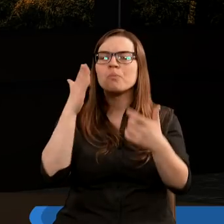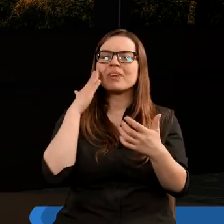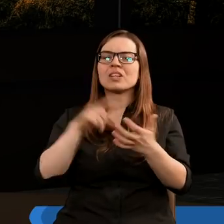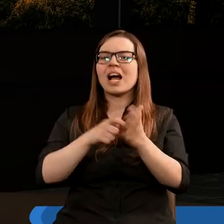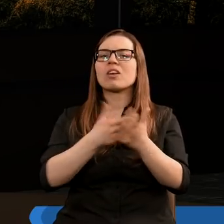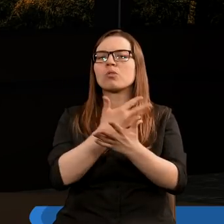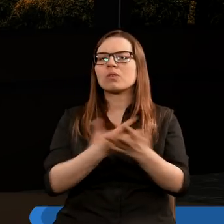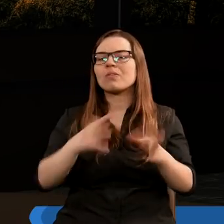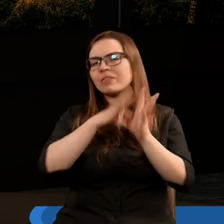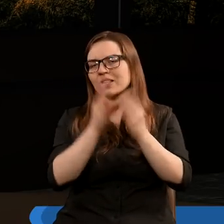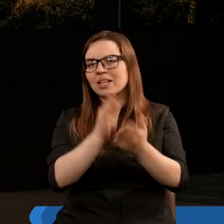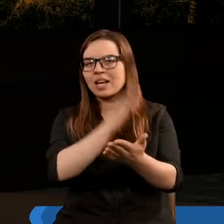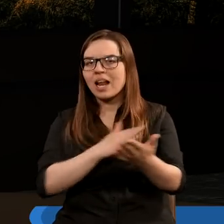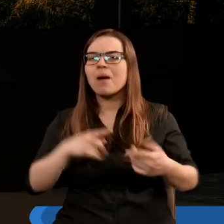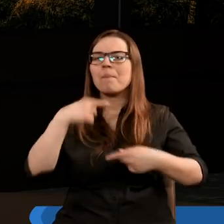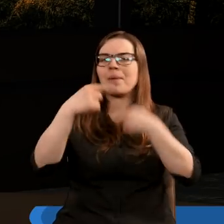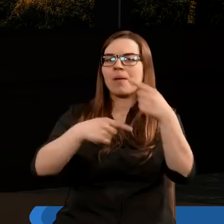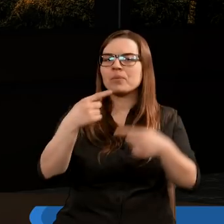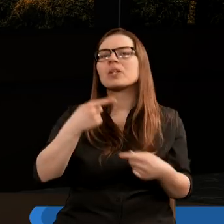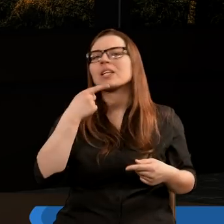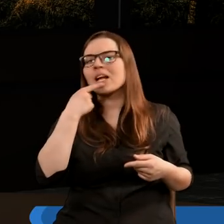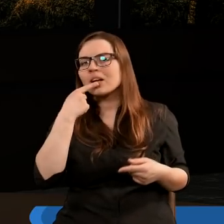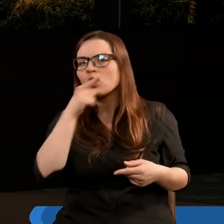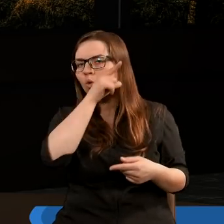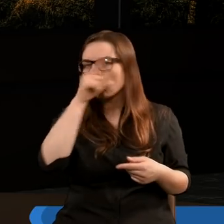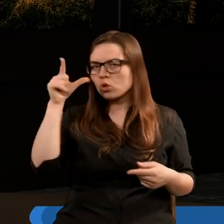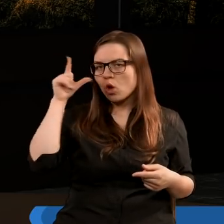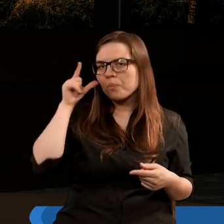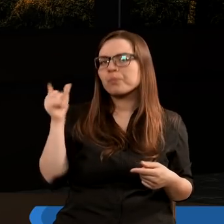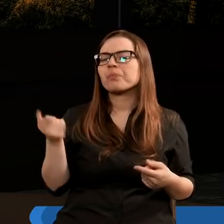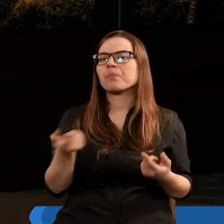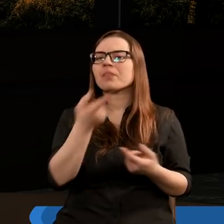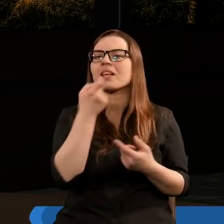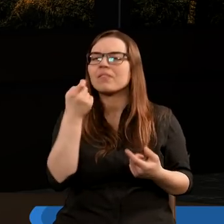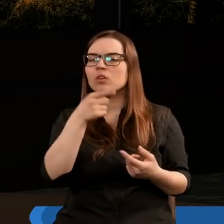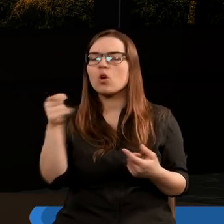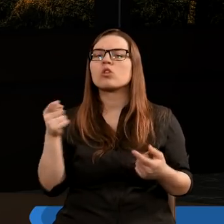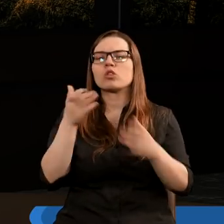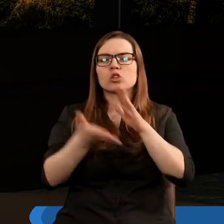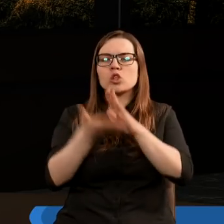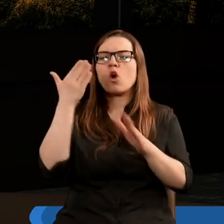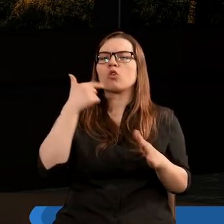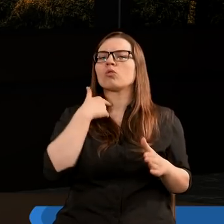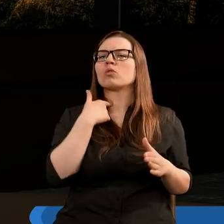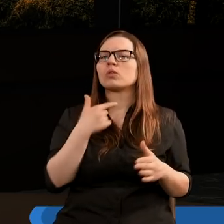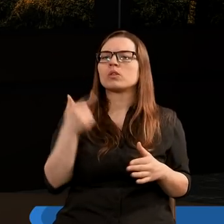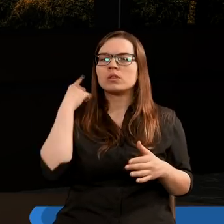mieszkańcom ziemi, wszystkim narodom, plemionom, językom i ludom. Wzywał on donośnie